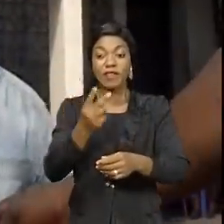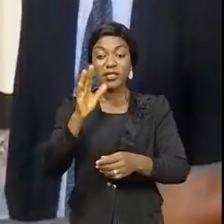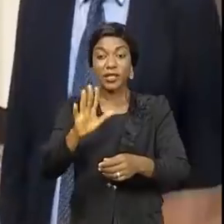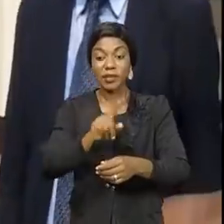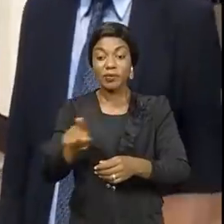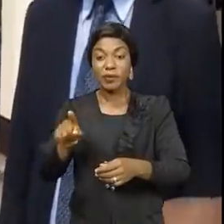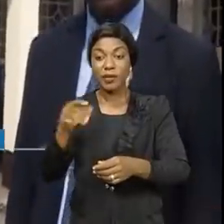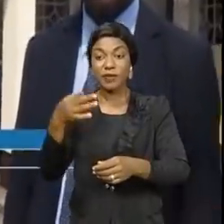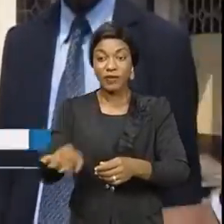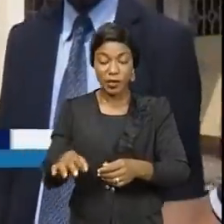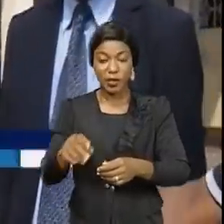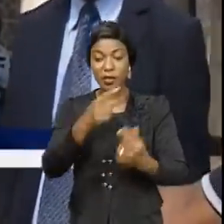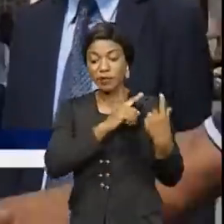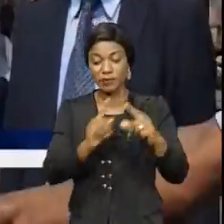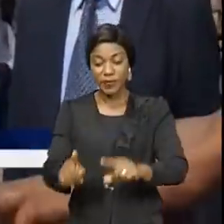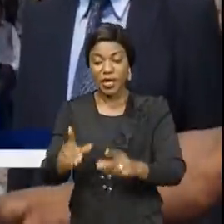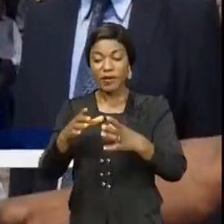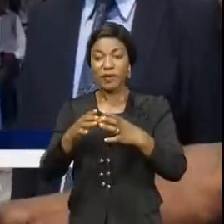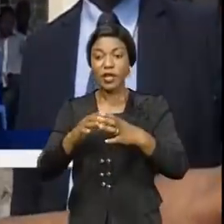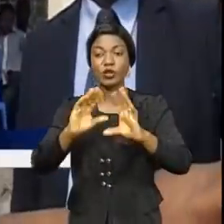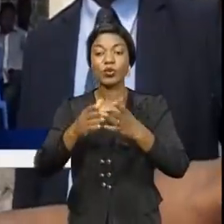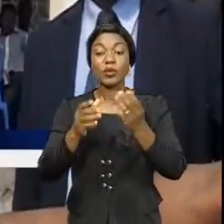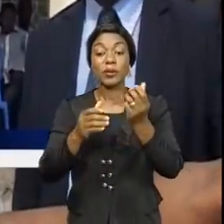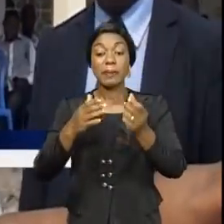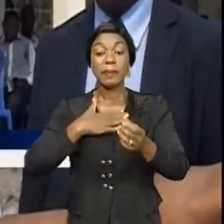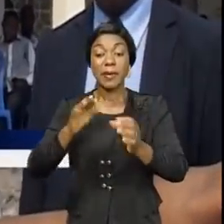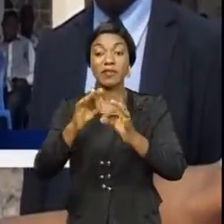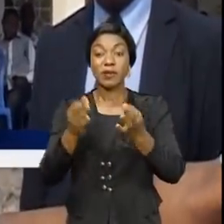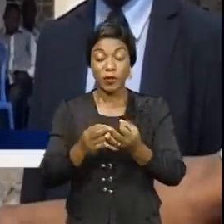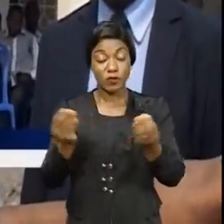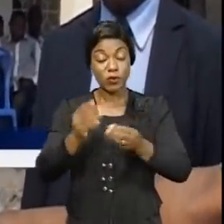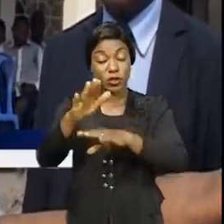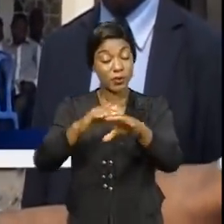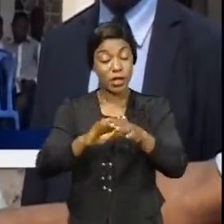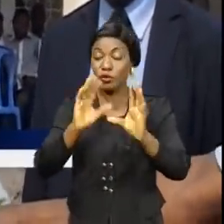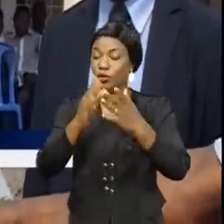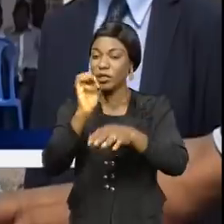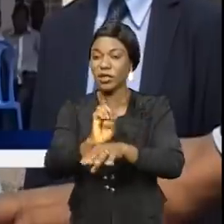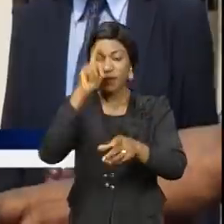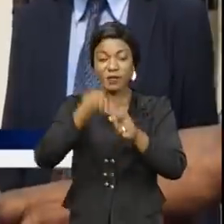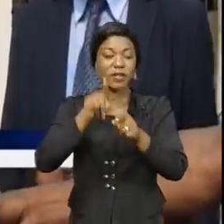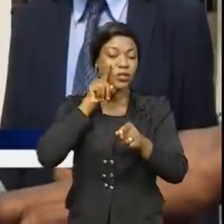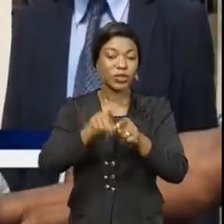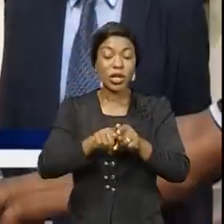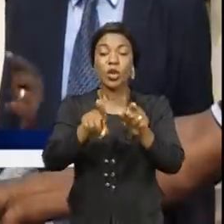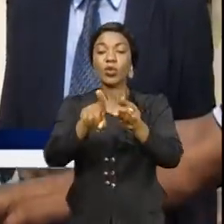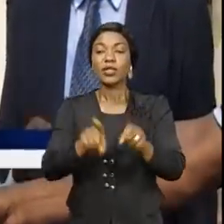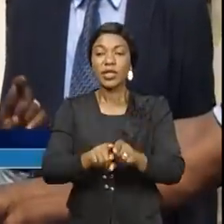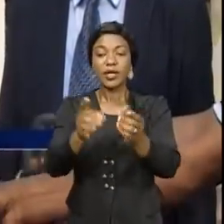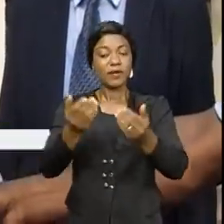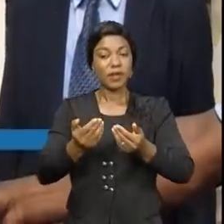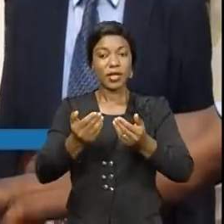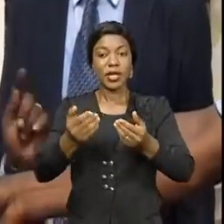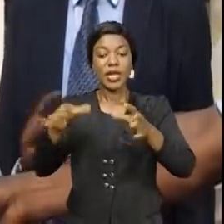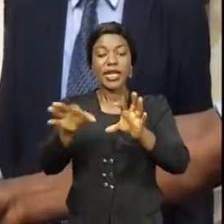venu avec toute ma famille. Nous lançons un appel politique à toutes les églises, à tous les frères et sœurs. Surtout ceux-là qui ne sont pas